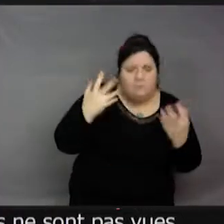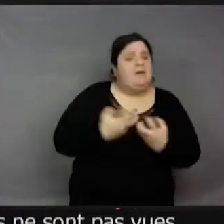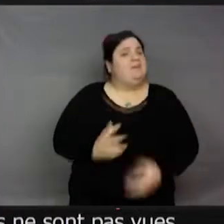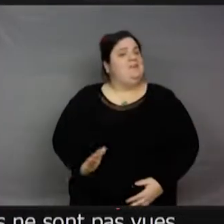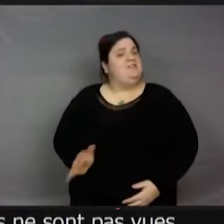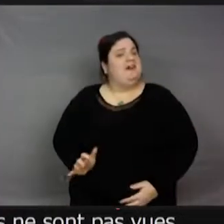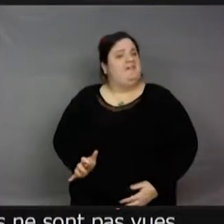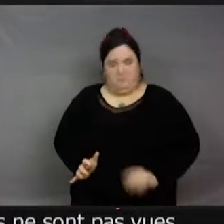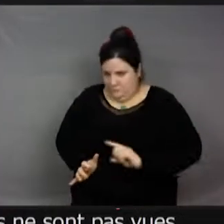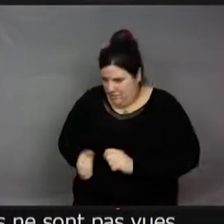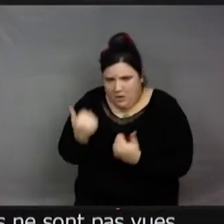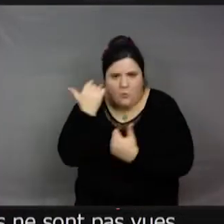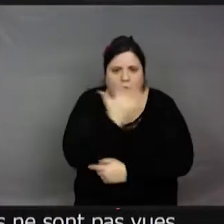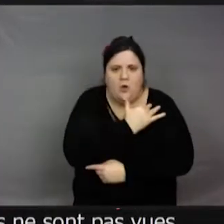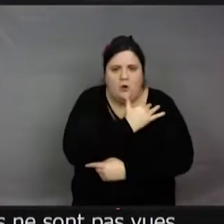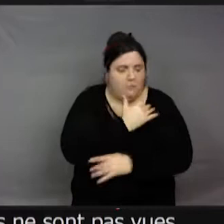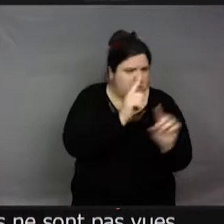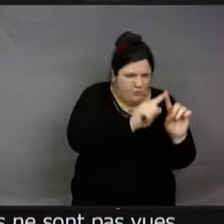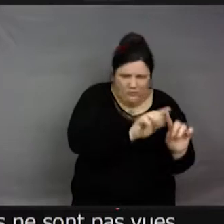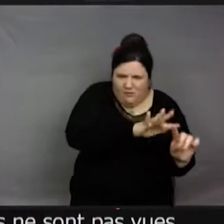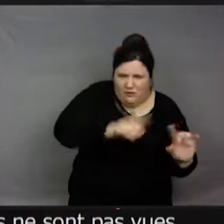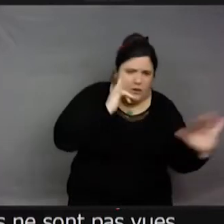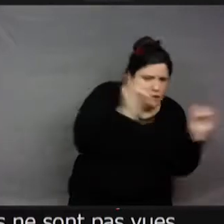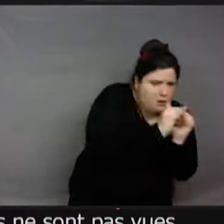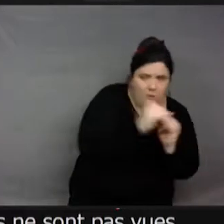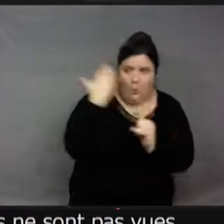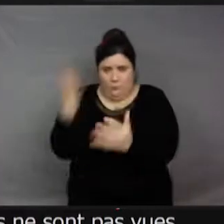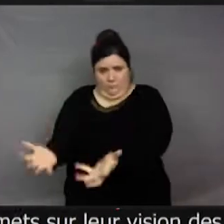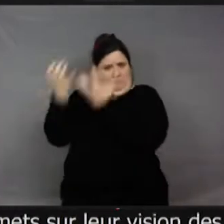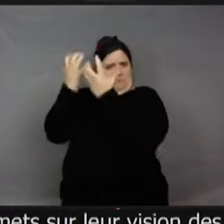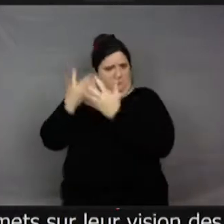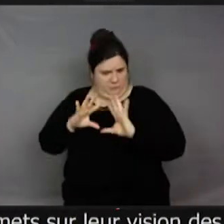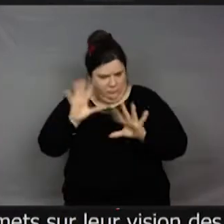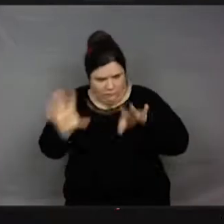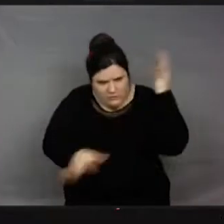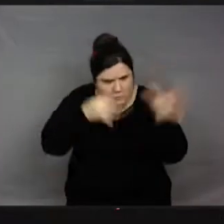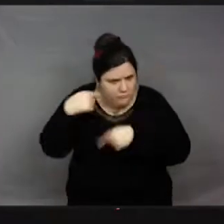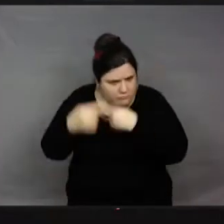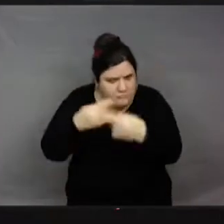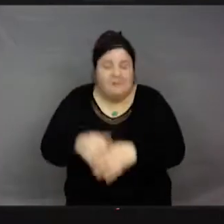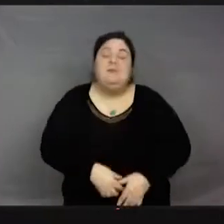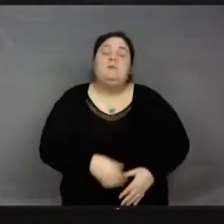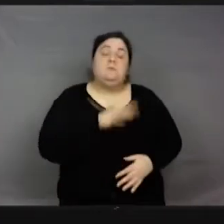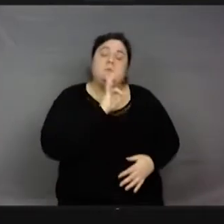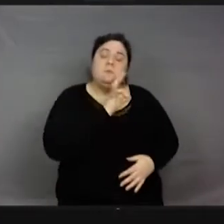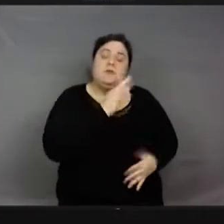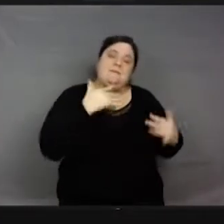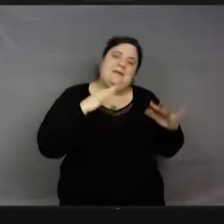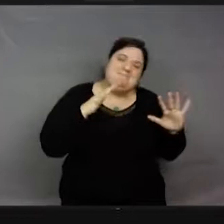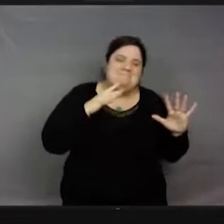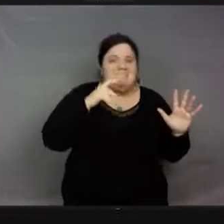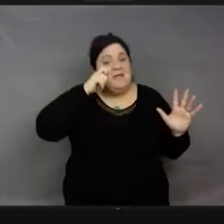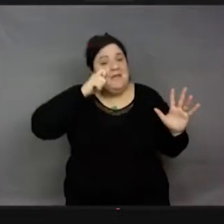voient pas, d'autres qu'ils voient, au contraire. On découvre beaucoup de choses là-dessus. On découvre beaucoup de choses, sauf que des entomologistes, il y en a bien moins que des